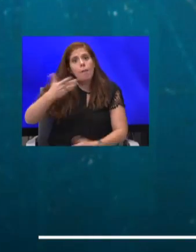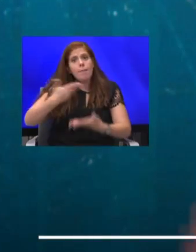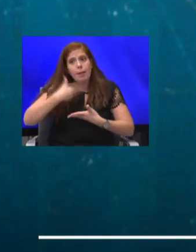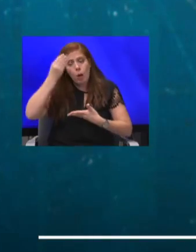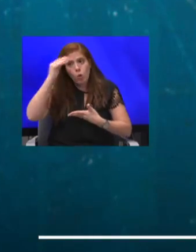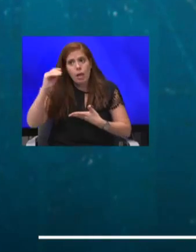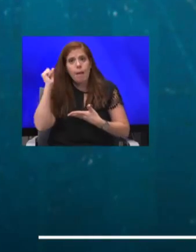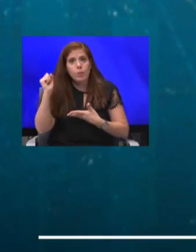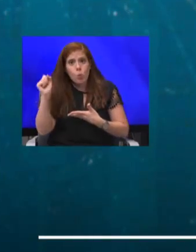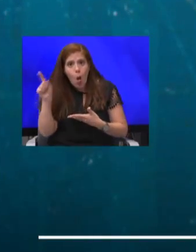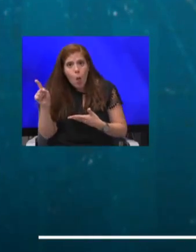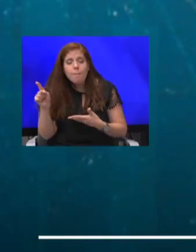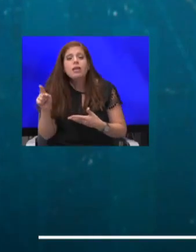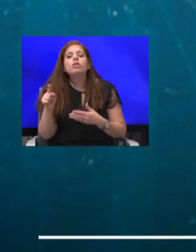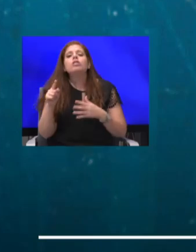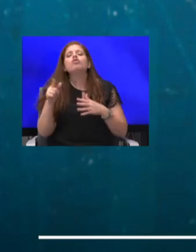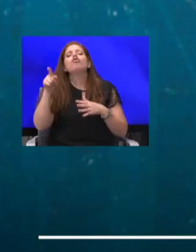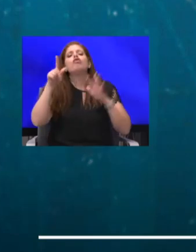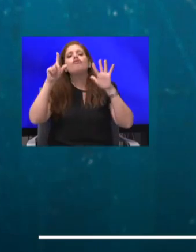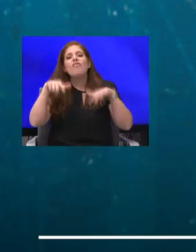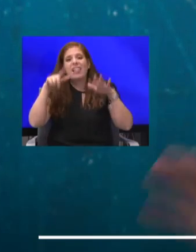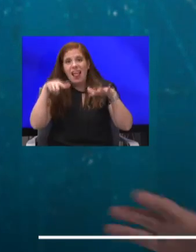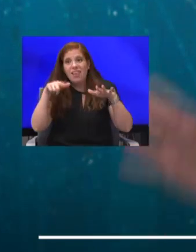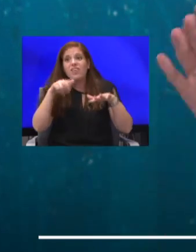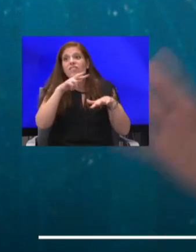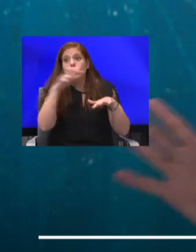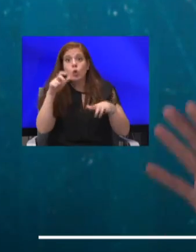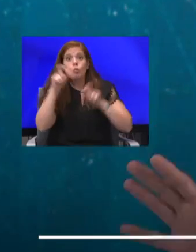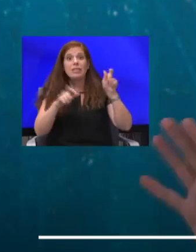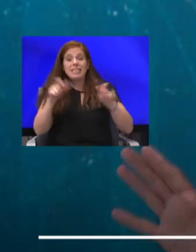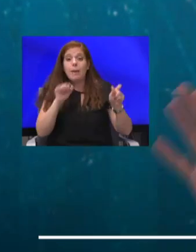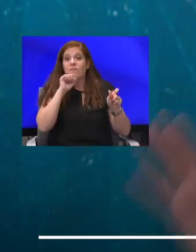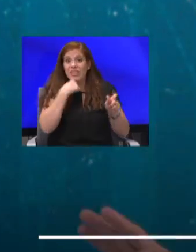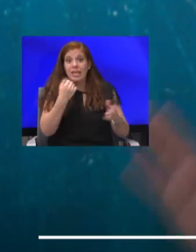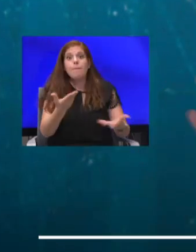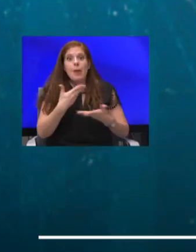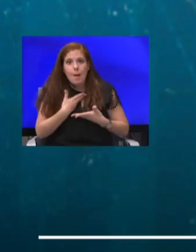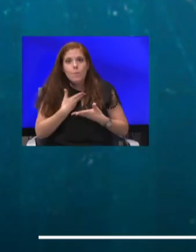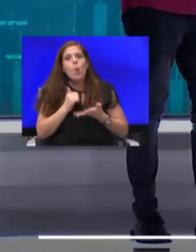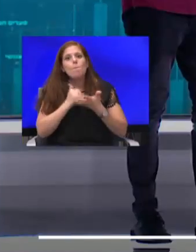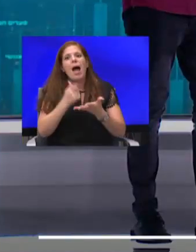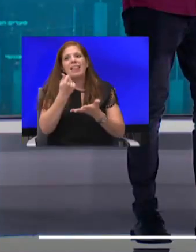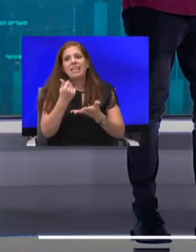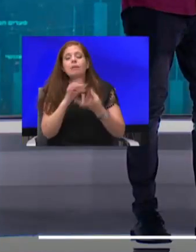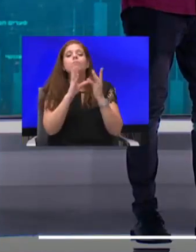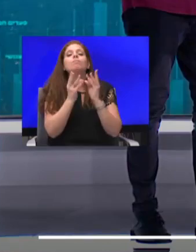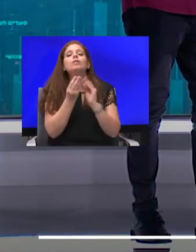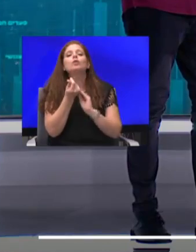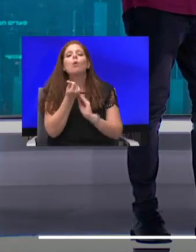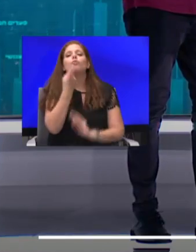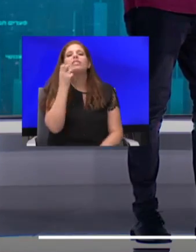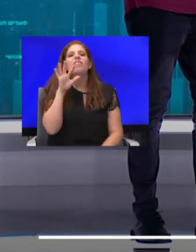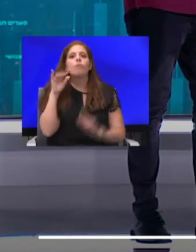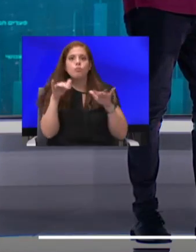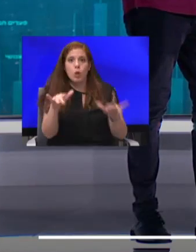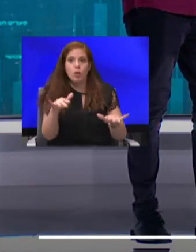ששבעת אלפים ושלוש מאות אזרחים ותיקים, יקבלו מענקים וסכום כולל של 25 מיליון. מה שהם לא קיבלו קודם? המערכת